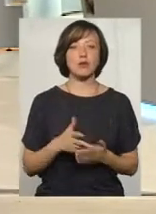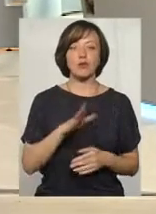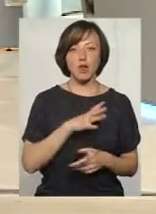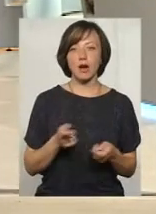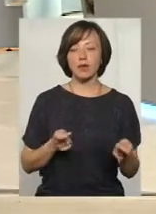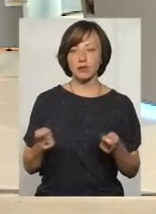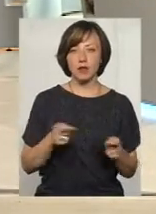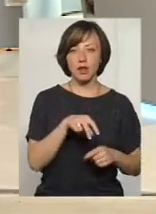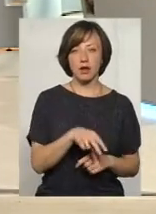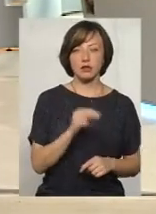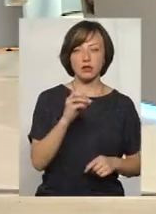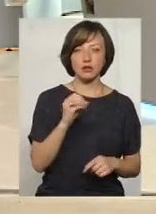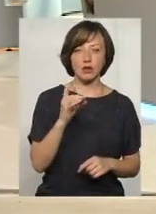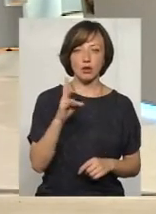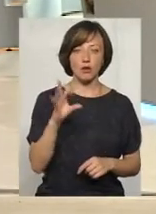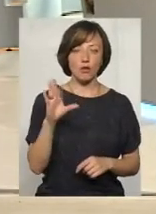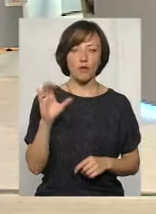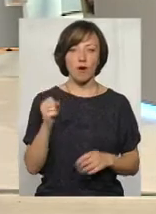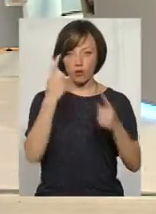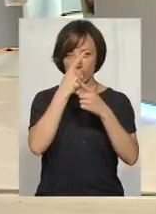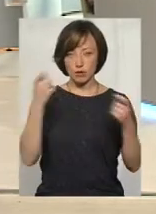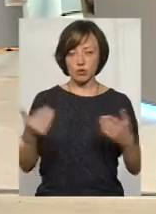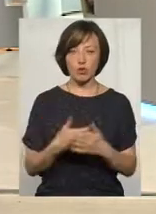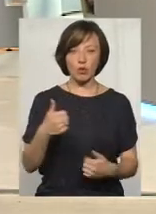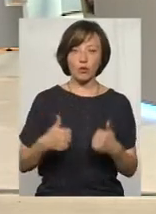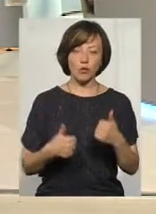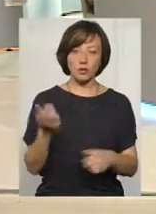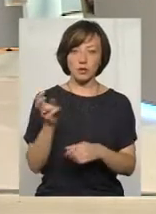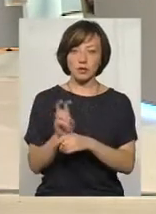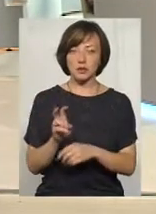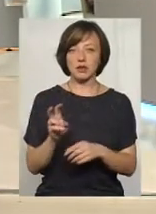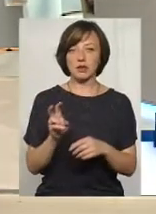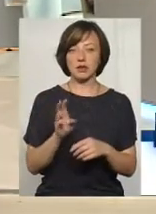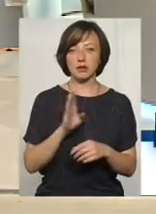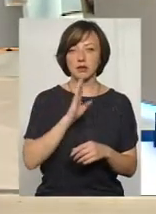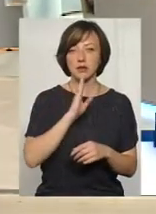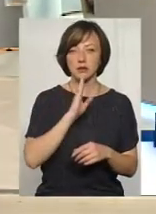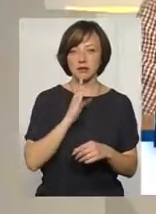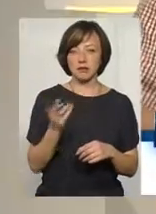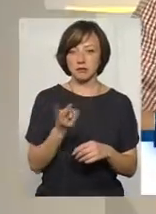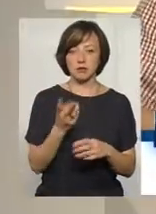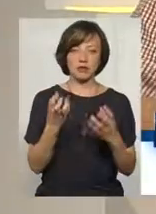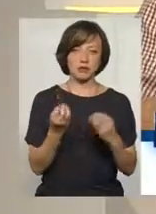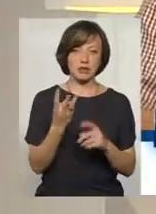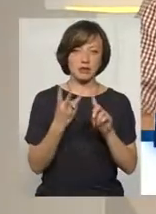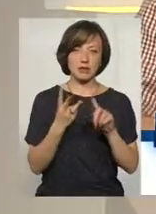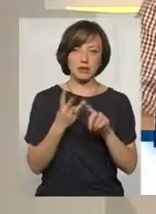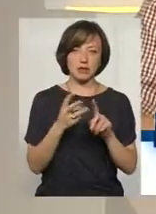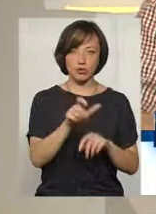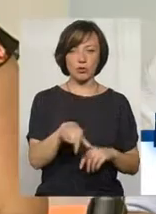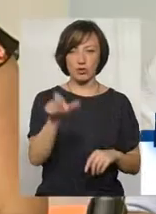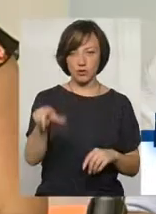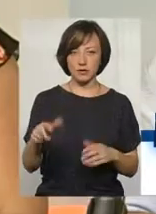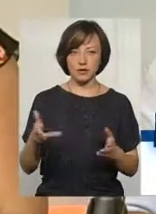керівником Лариси Чорнова, оголосили новий конкурс, пішла на цей конкурс пані Лариса, пані Ольга, і ще зараз не згадаю, хто.